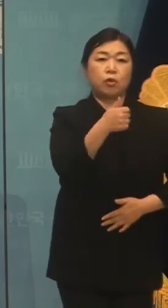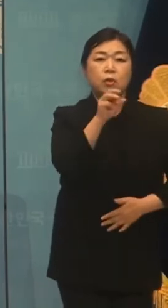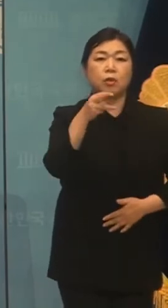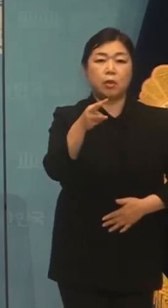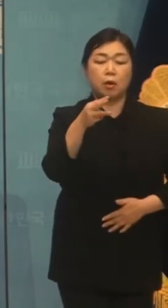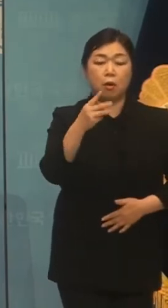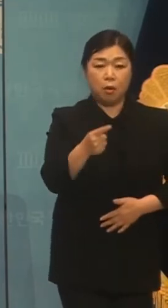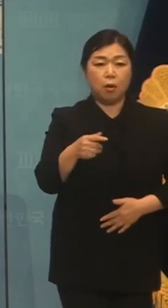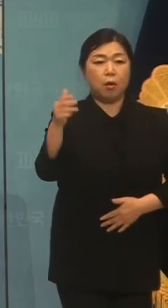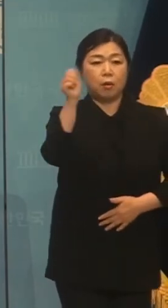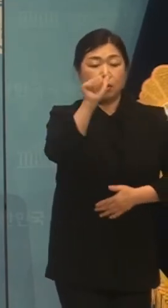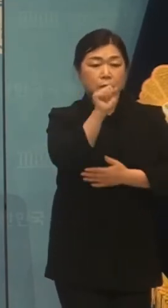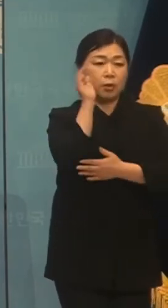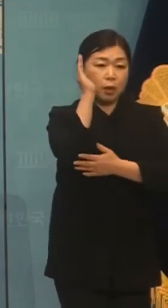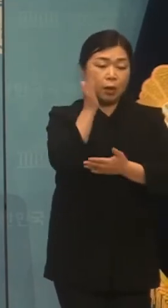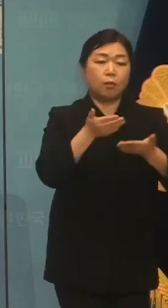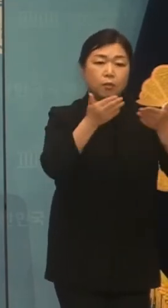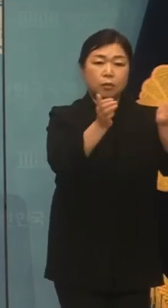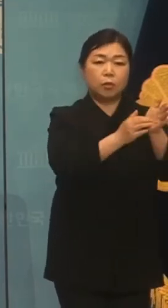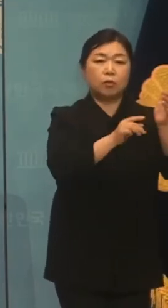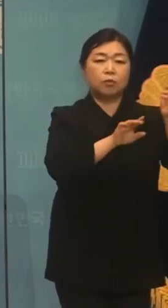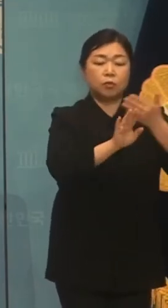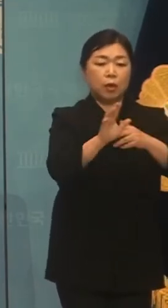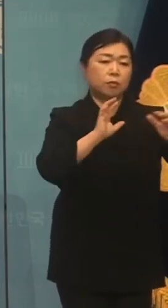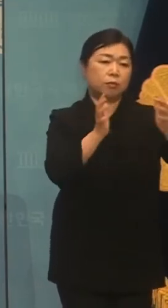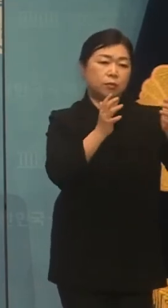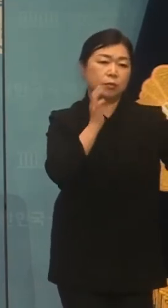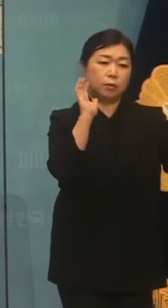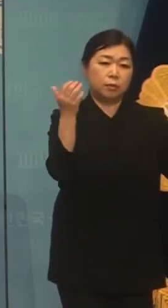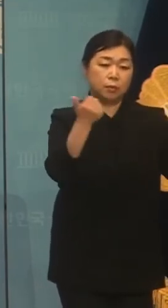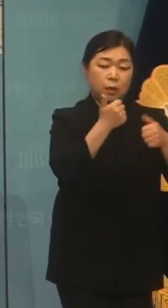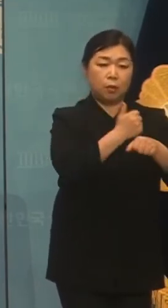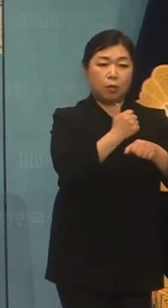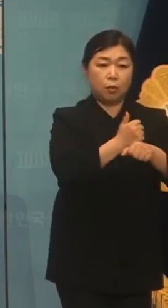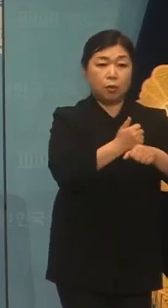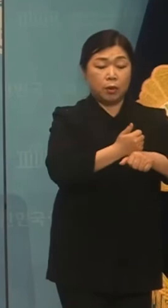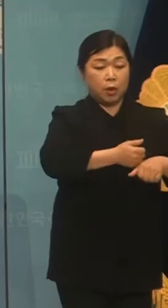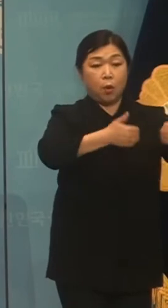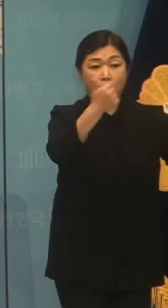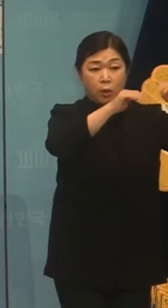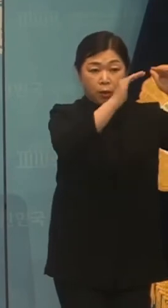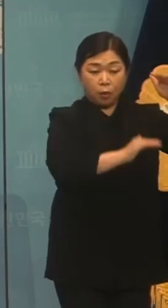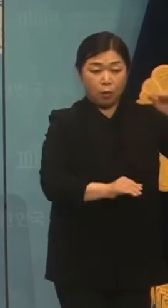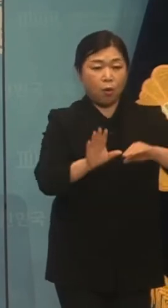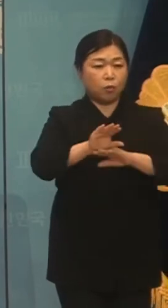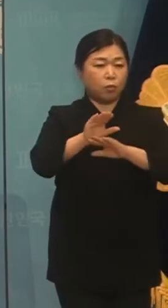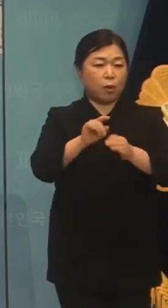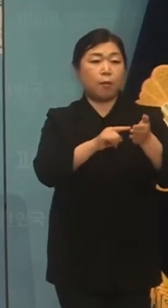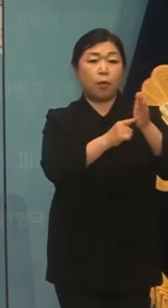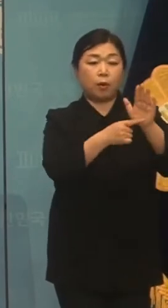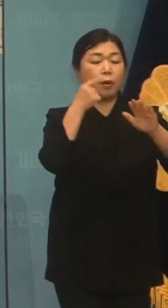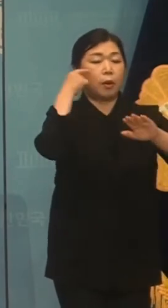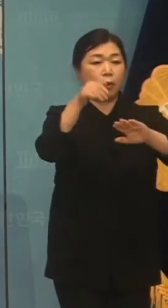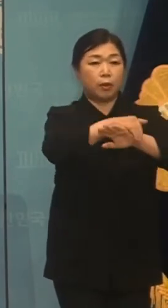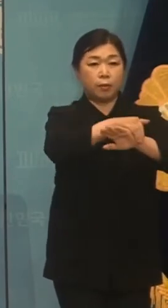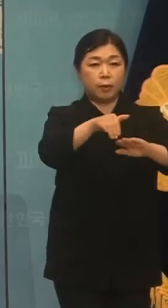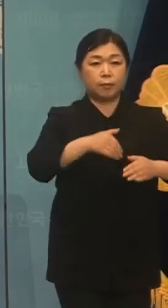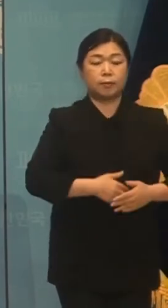발제국 자유토론으로 진행되며 이 회의는 국회 방송을 통해 높아둘게 될 예정입니다.